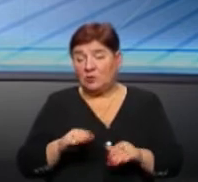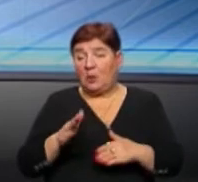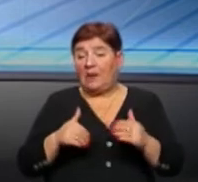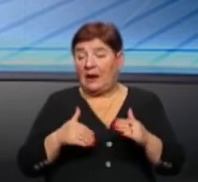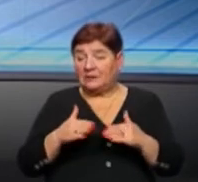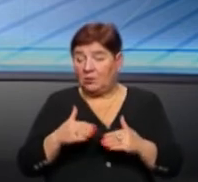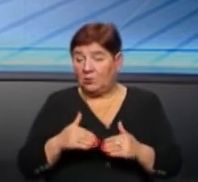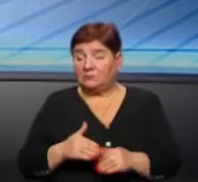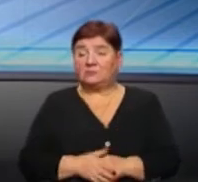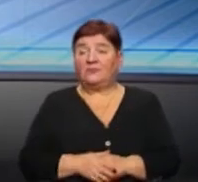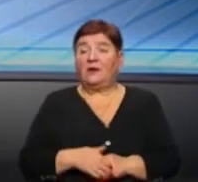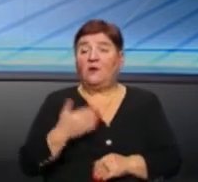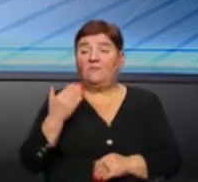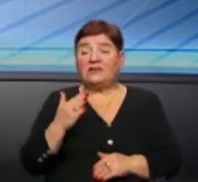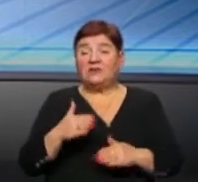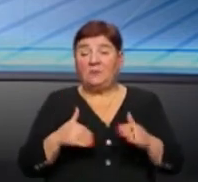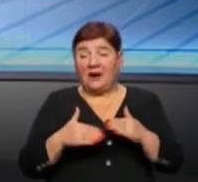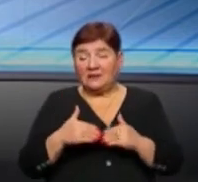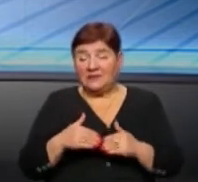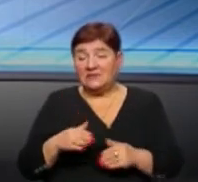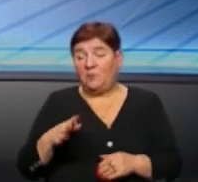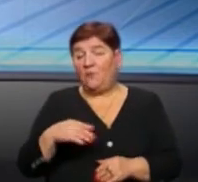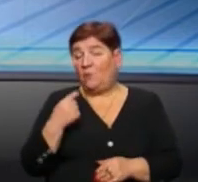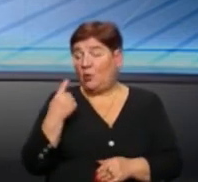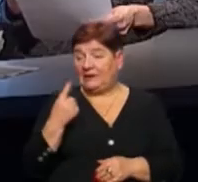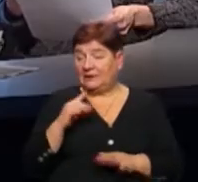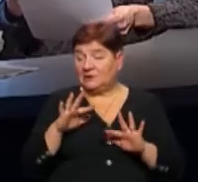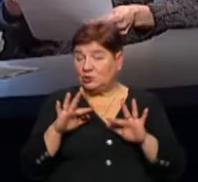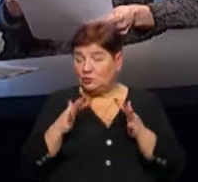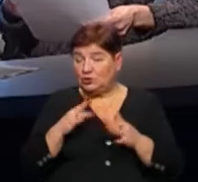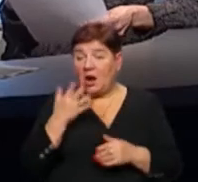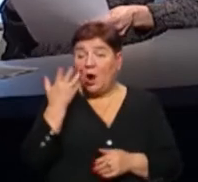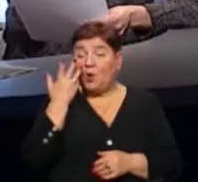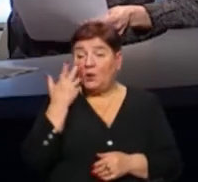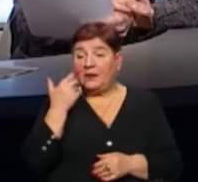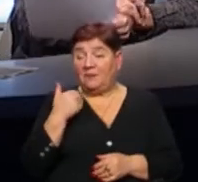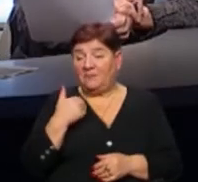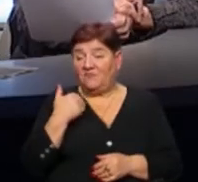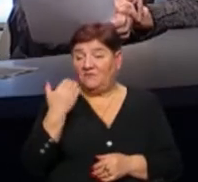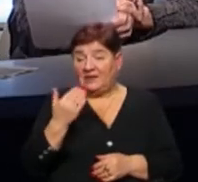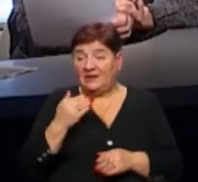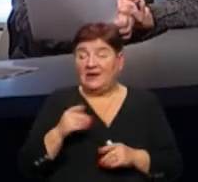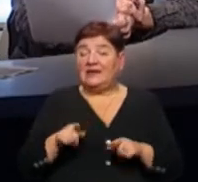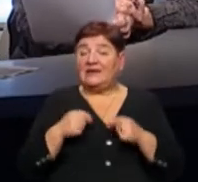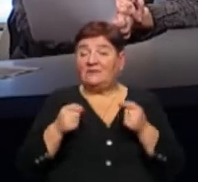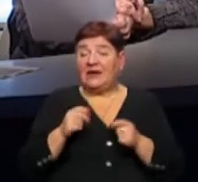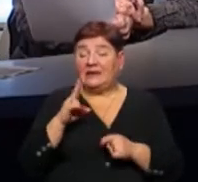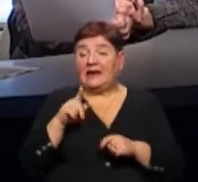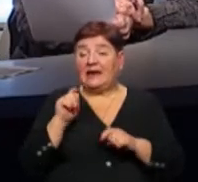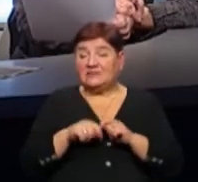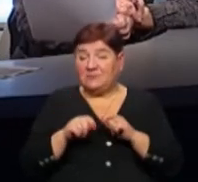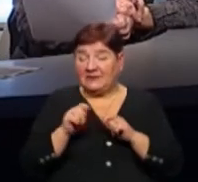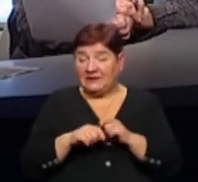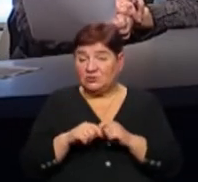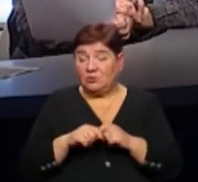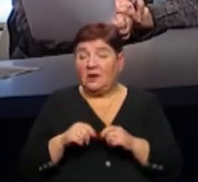практику. На вашій практиці це лише був один випадок, коли ви надавали на експертизу визначення? Ні, також у